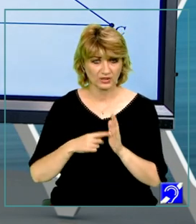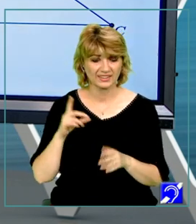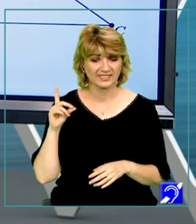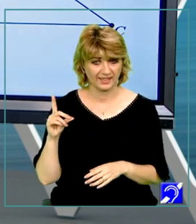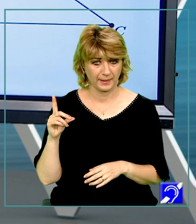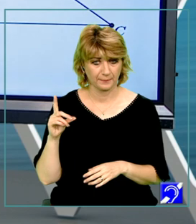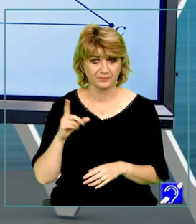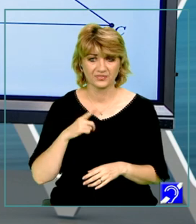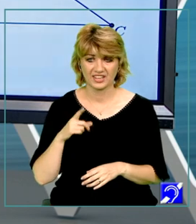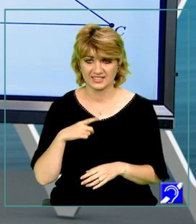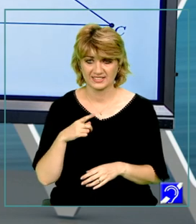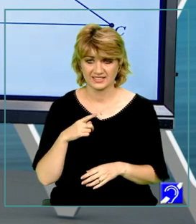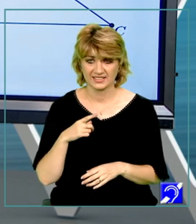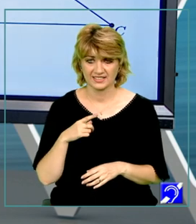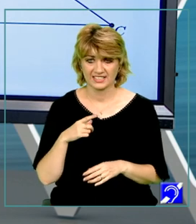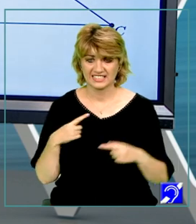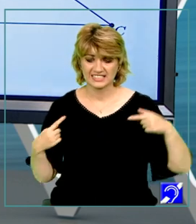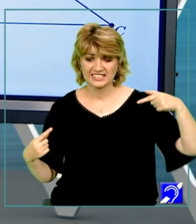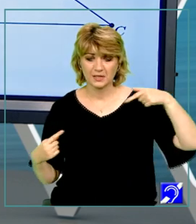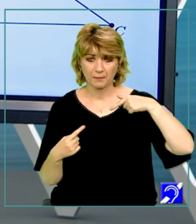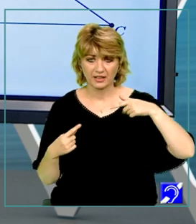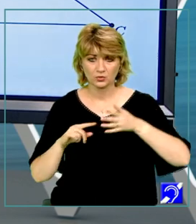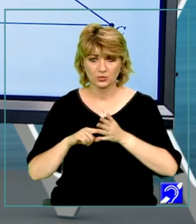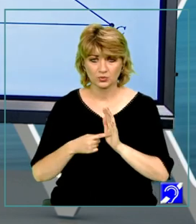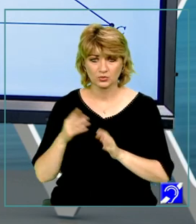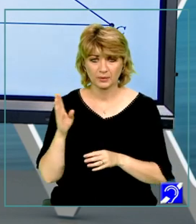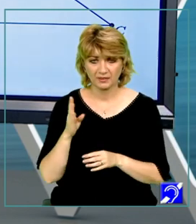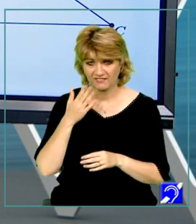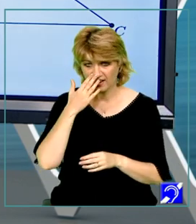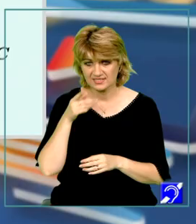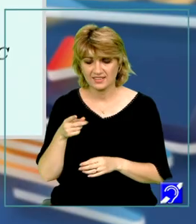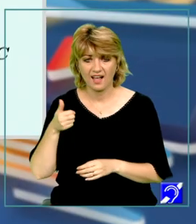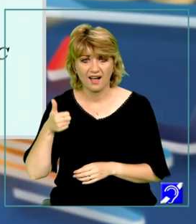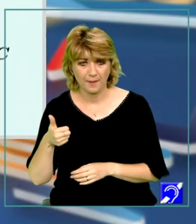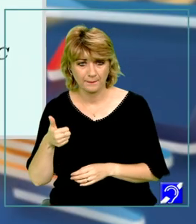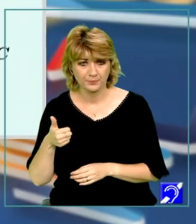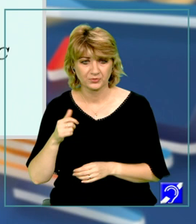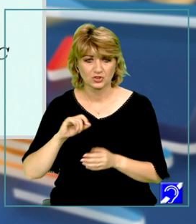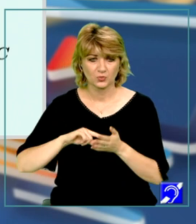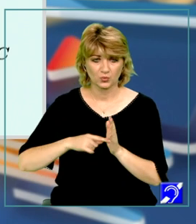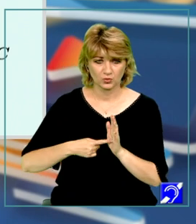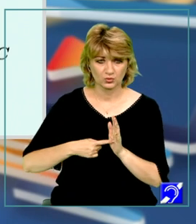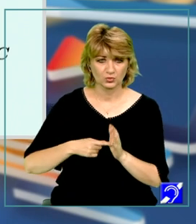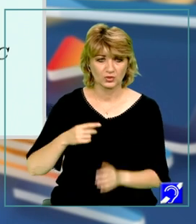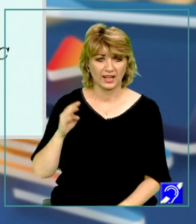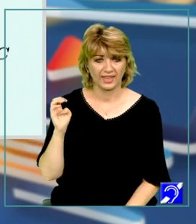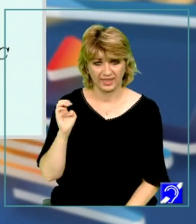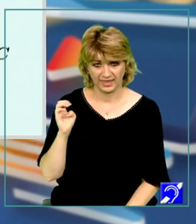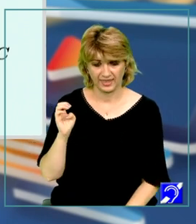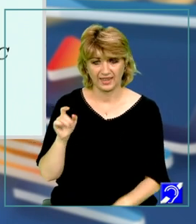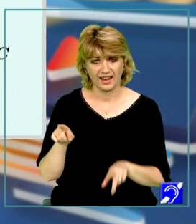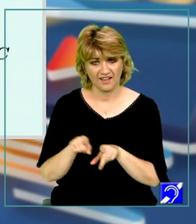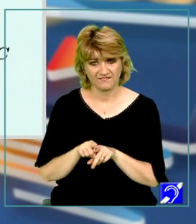este simetricul punctului B față de A și punctul E este